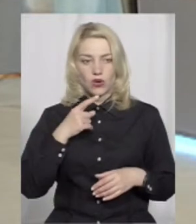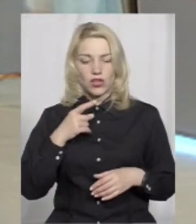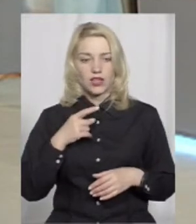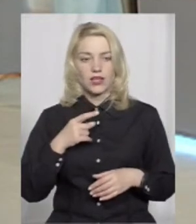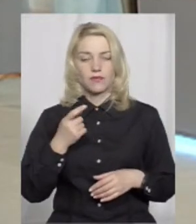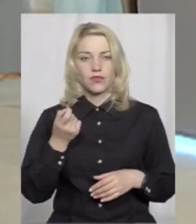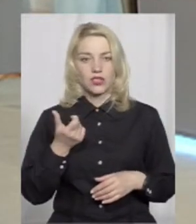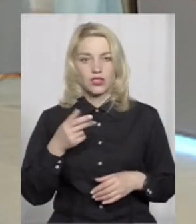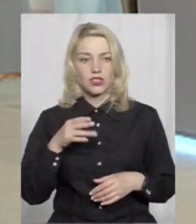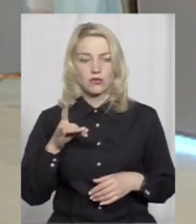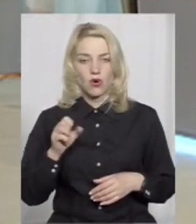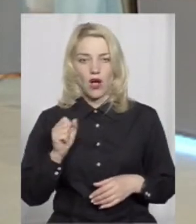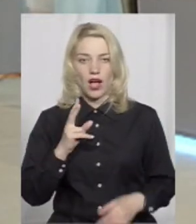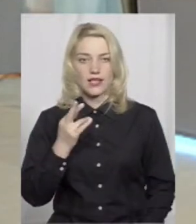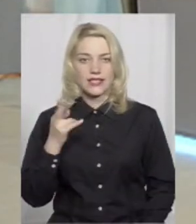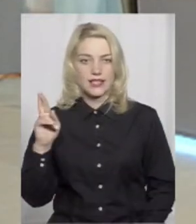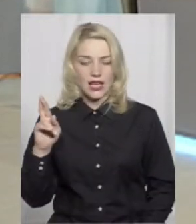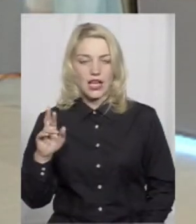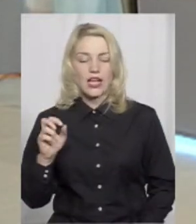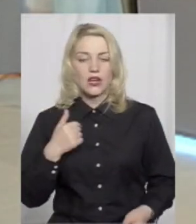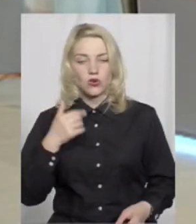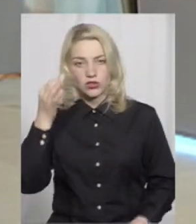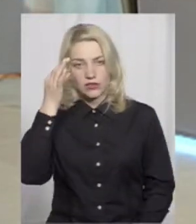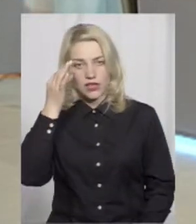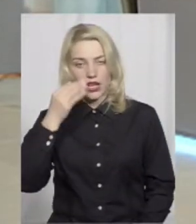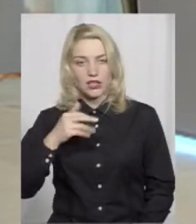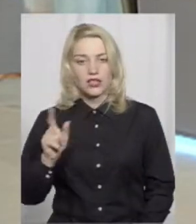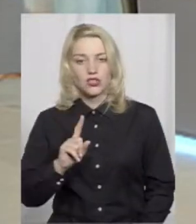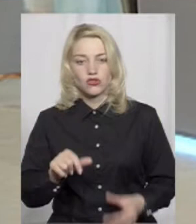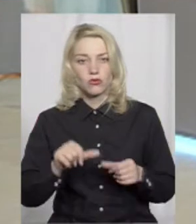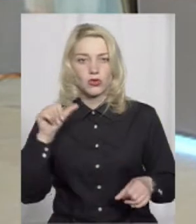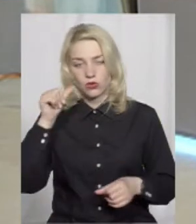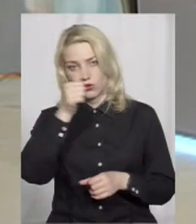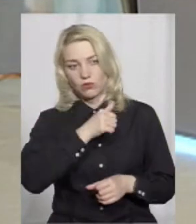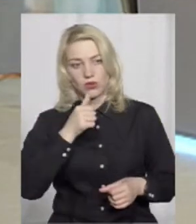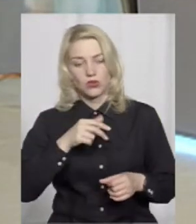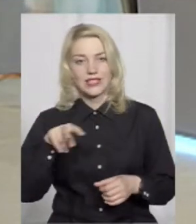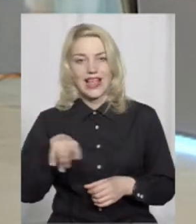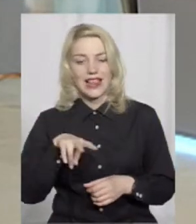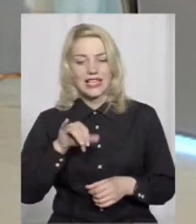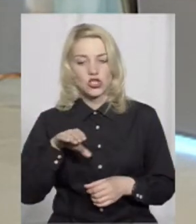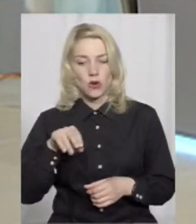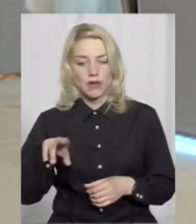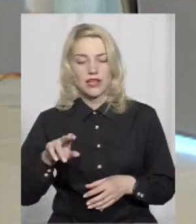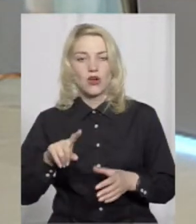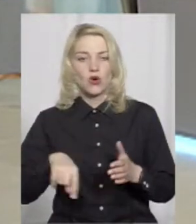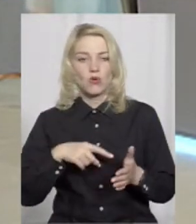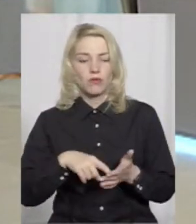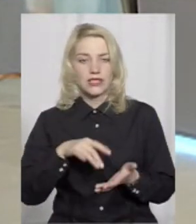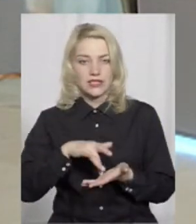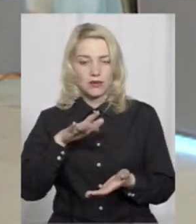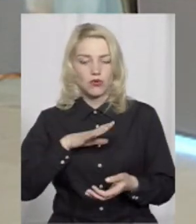трішечки про акції. Я хотів нагадати, що минулого року, саме в листопаді, в центрі нашого міста